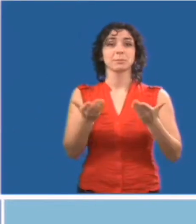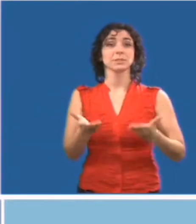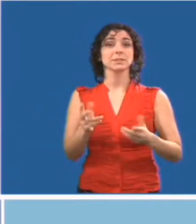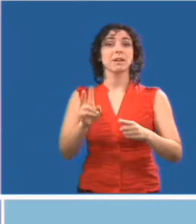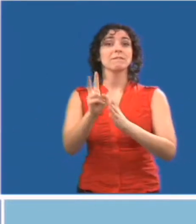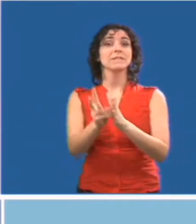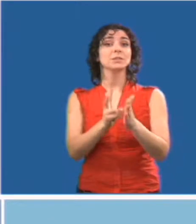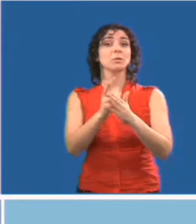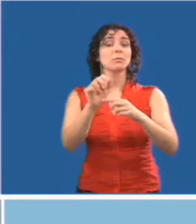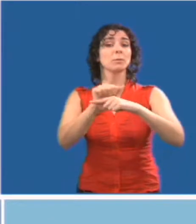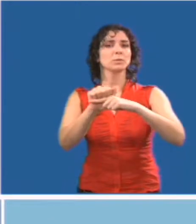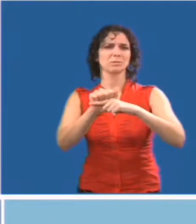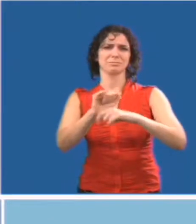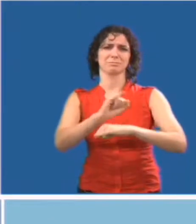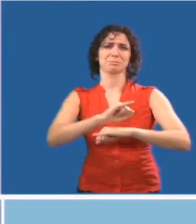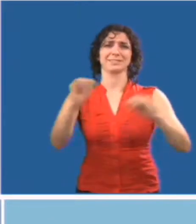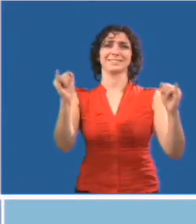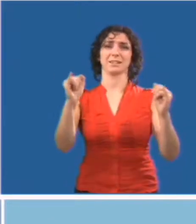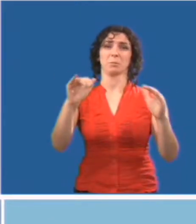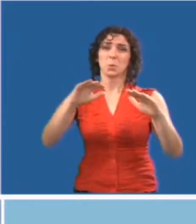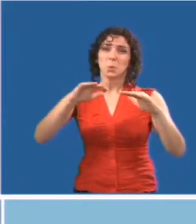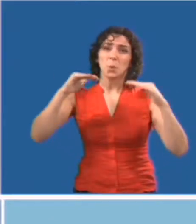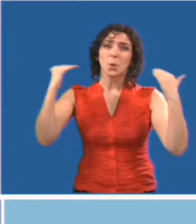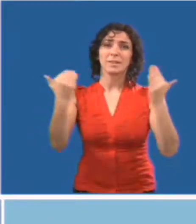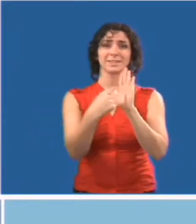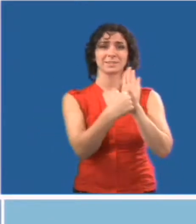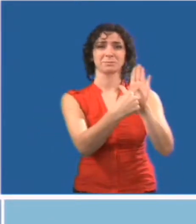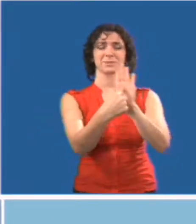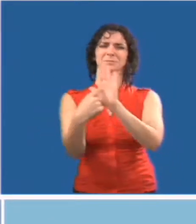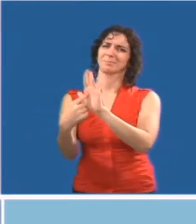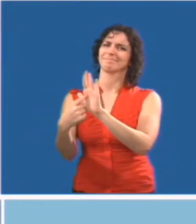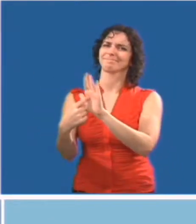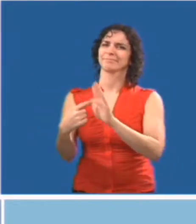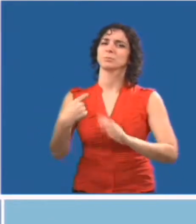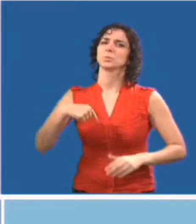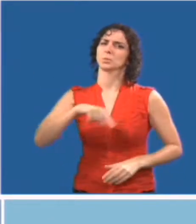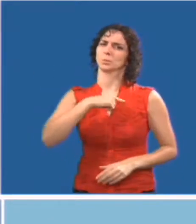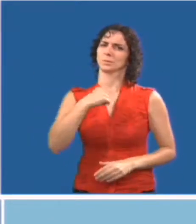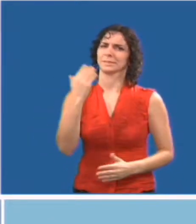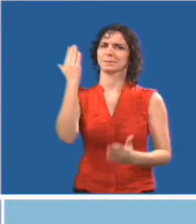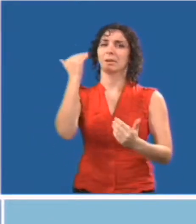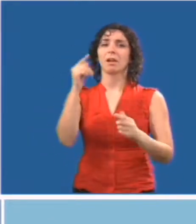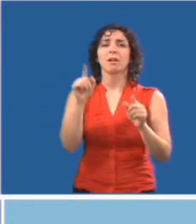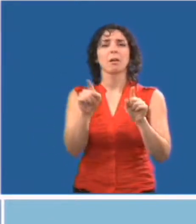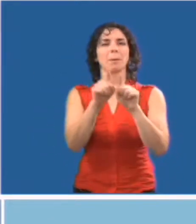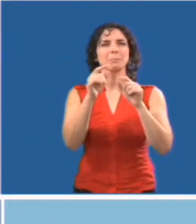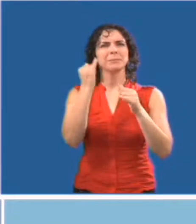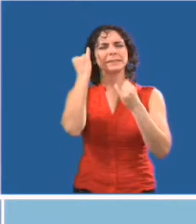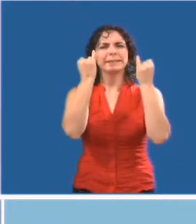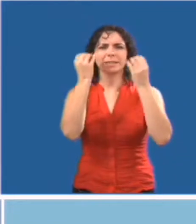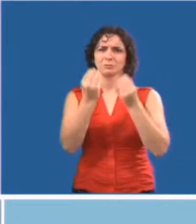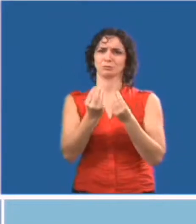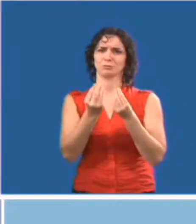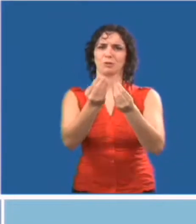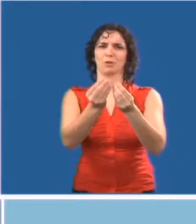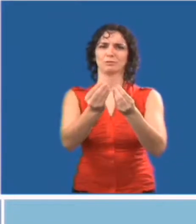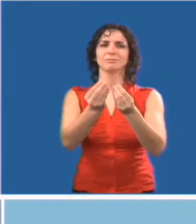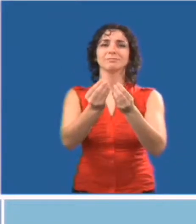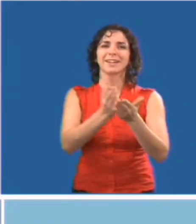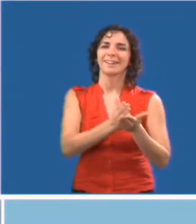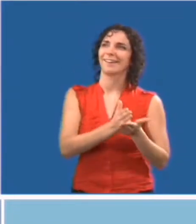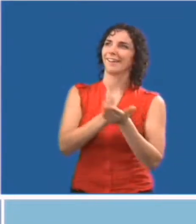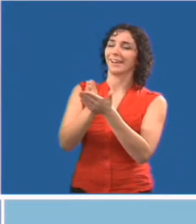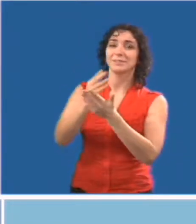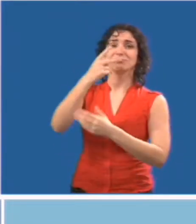diffèrent d'une personne à l'autre, la présente vidéo de formation ne pourrait pas vous préparer